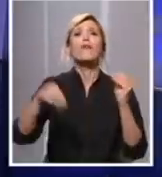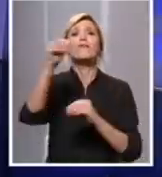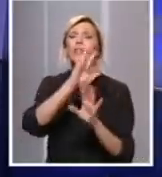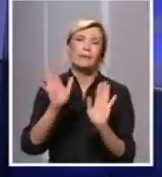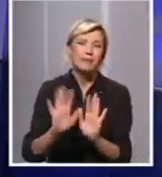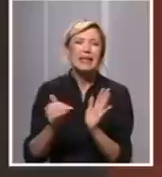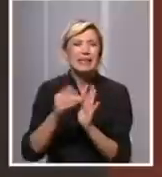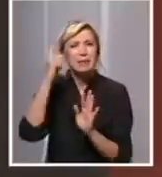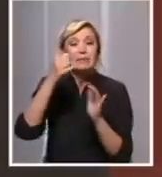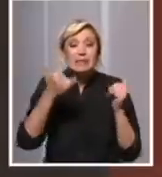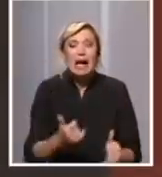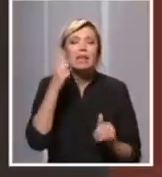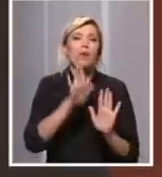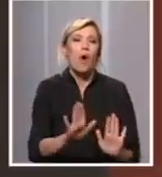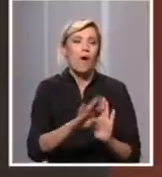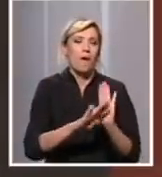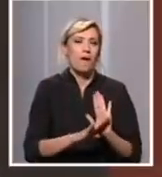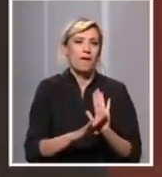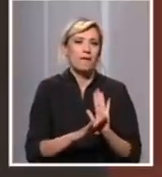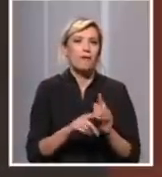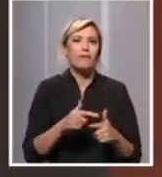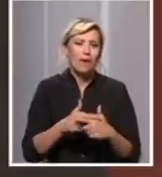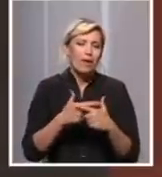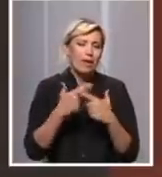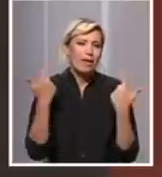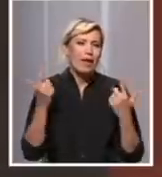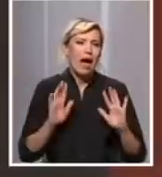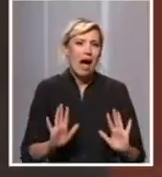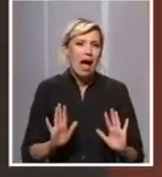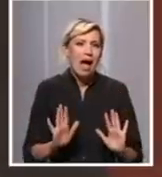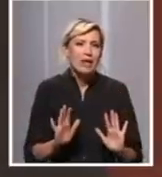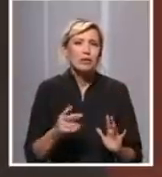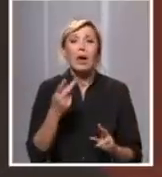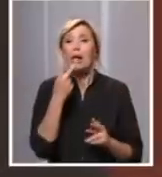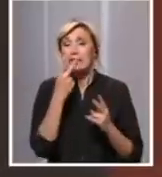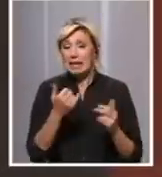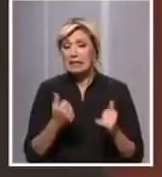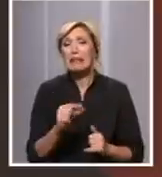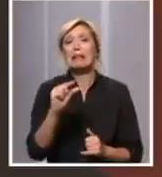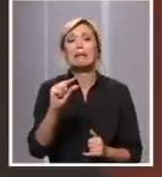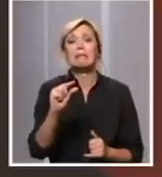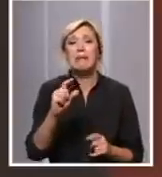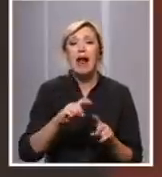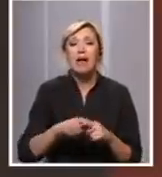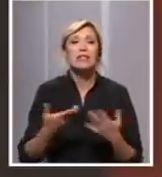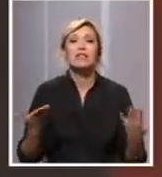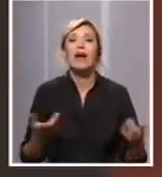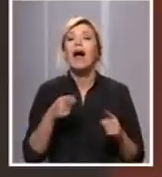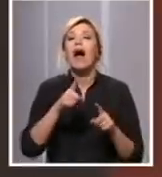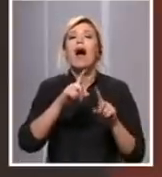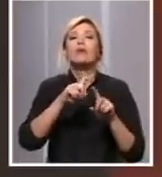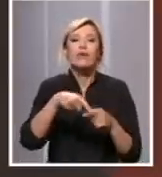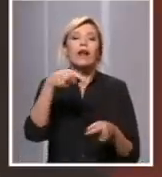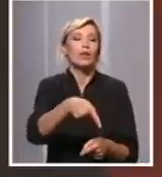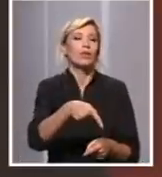jasna poruka, u ovim sitnim stvarima, koje deluju sitne na prvi pogled, u stvari je rešenje situacije.